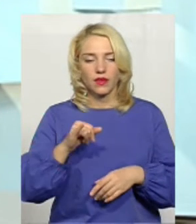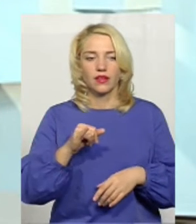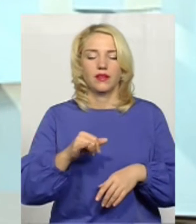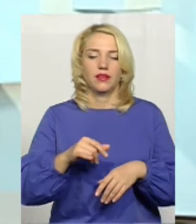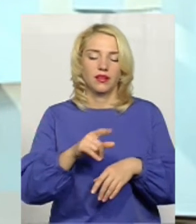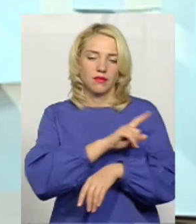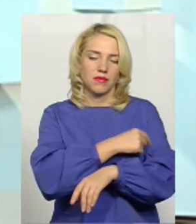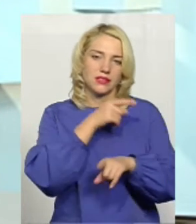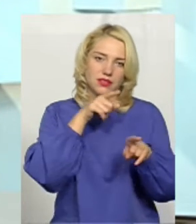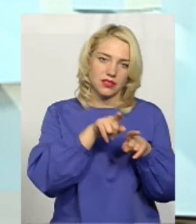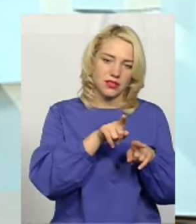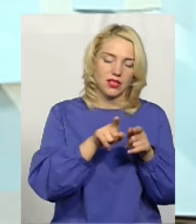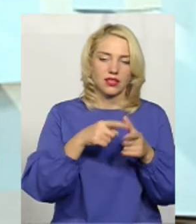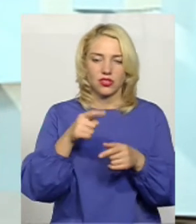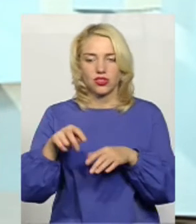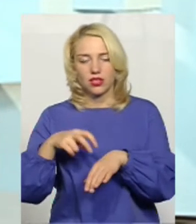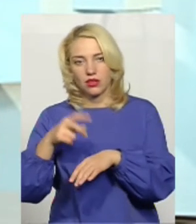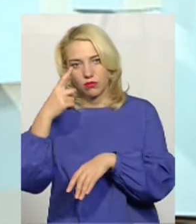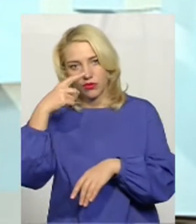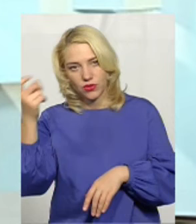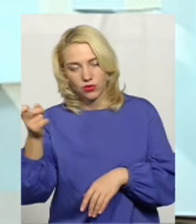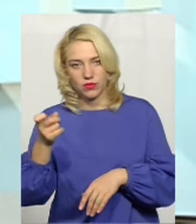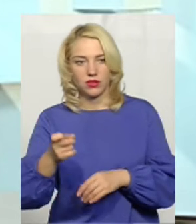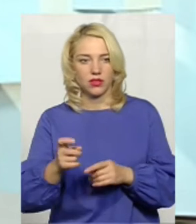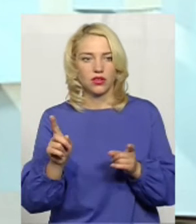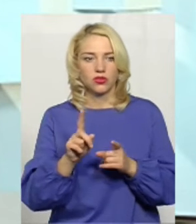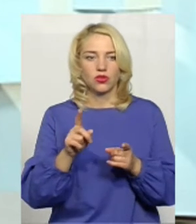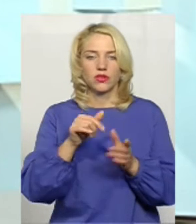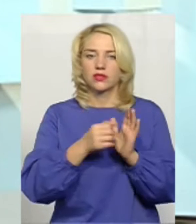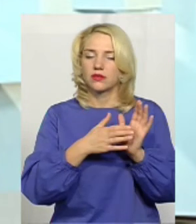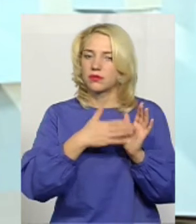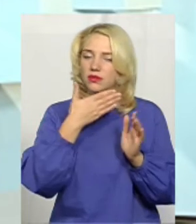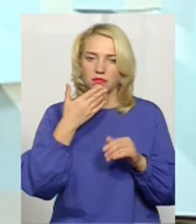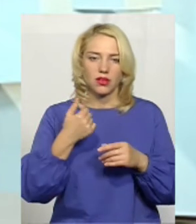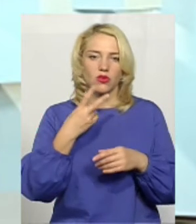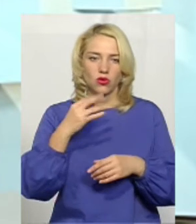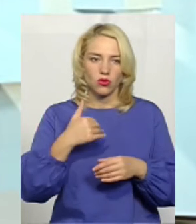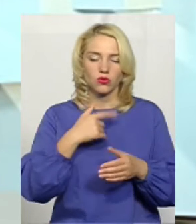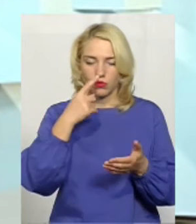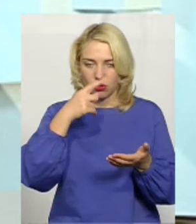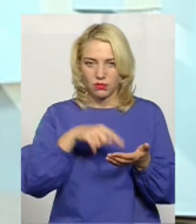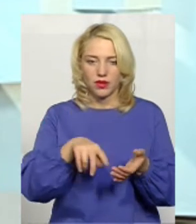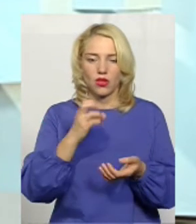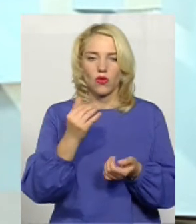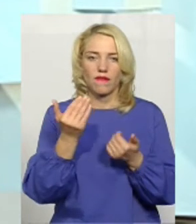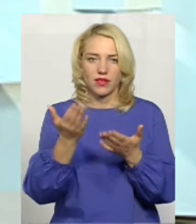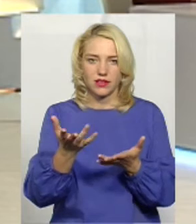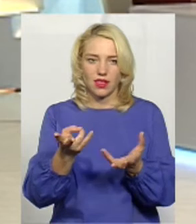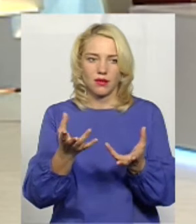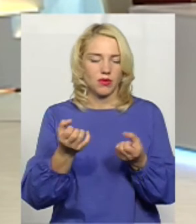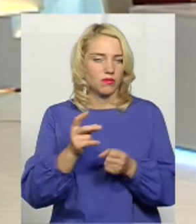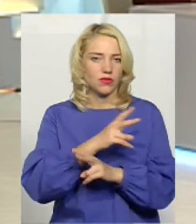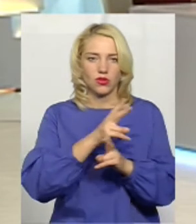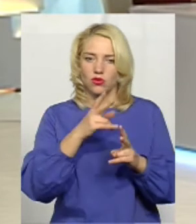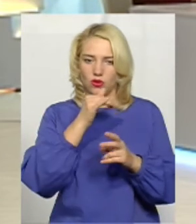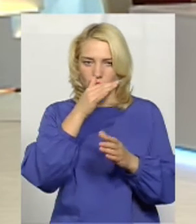медичній сестричці чи лікарю, повідомити, що вас запису немає, але я хочу до вас потрапити на прийом, і ніхто не відмовить,